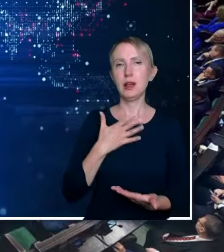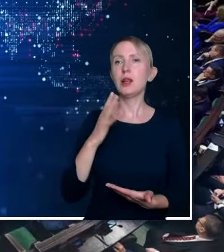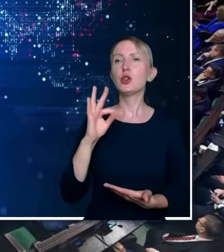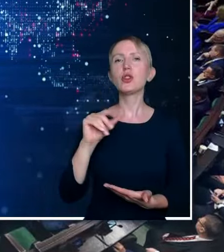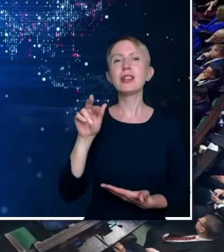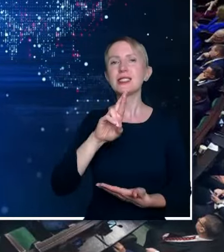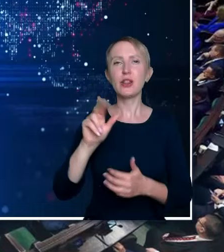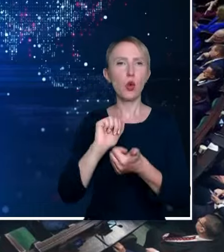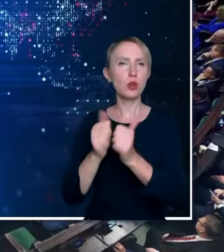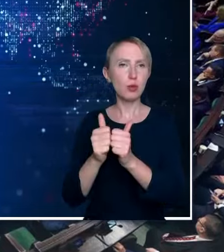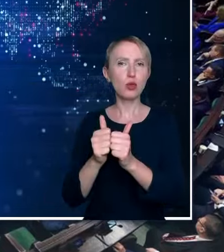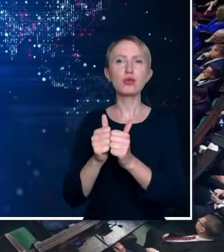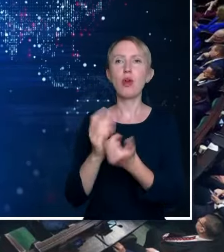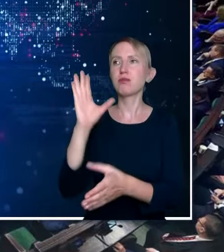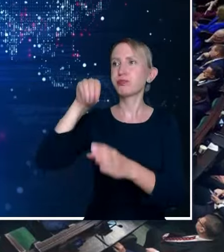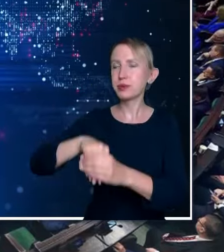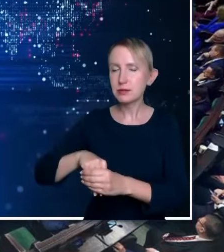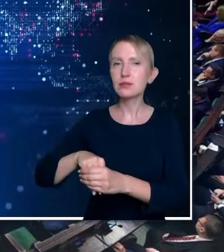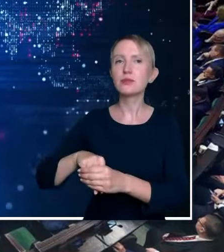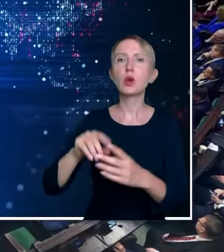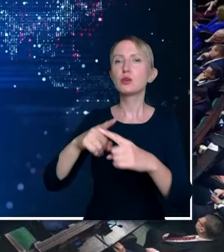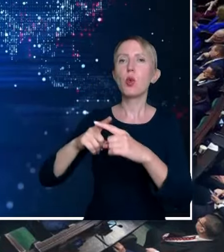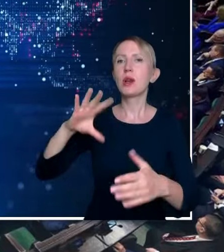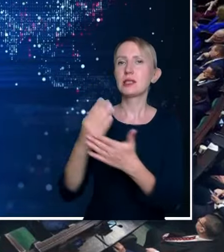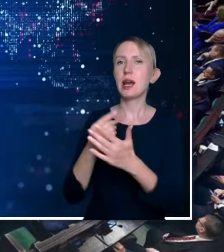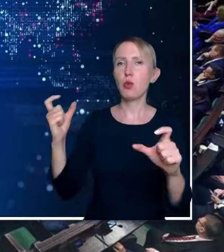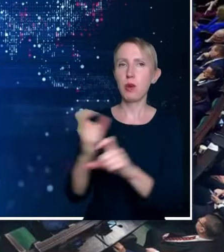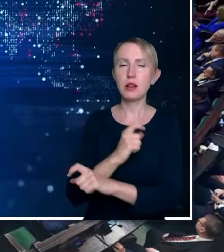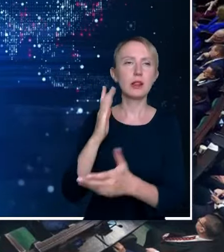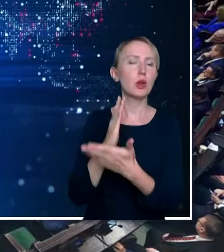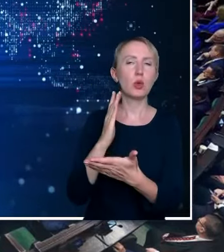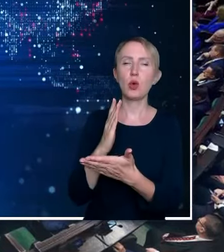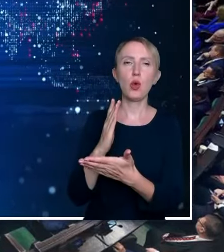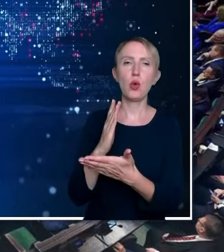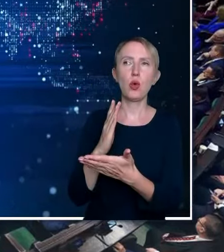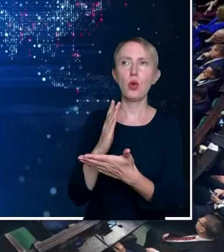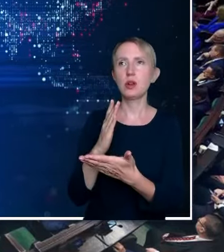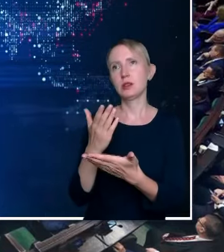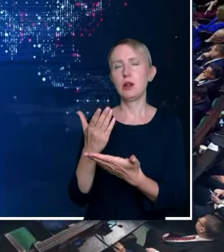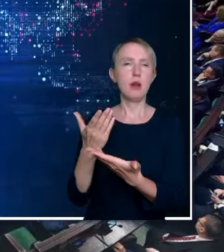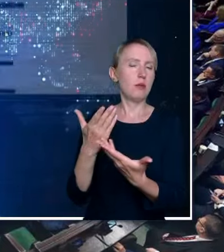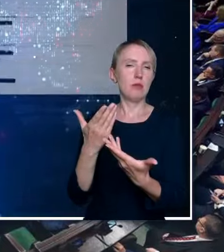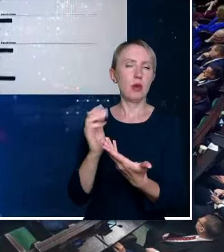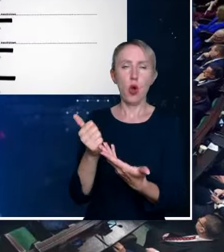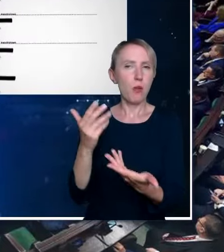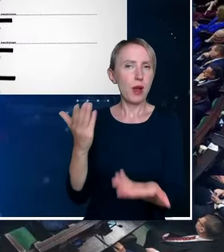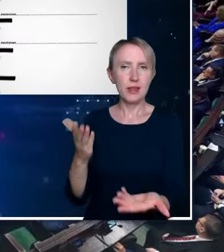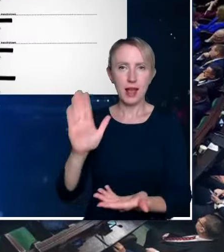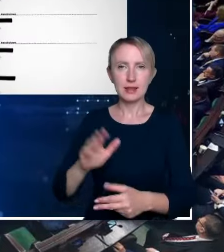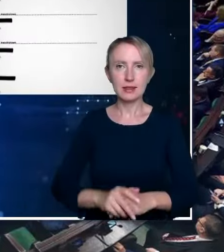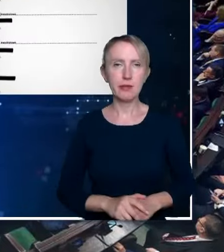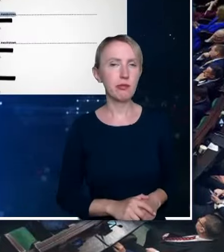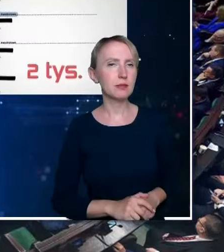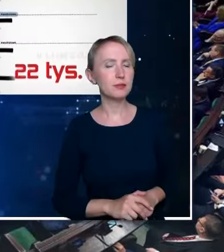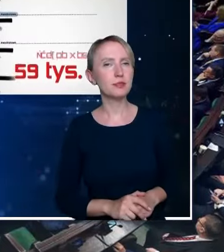sportowego, czyli jednej z większych spółek Skarbu Państwa, tylko i wyłącznie na piękne oczy i pewnie ze względu na kompetencje, które posiada. ale panie Boże,